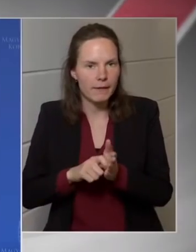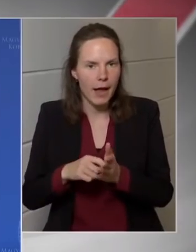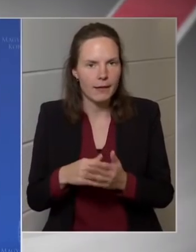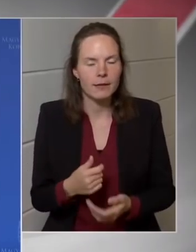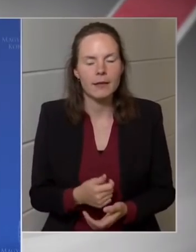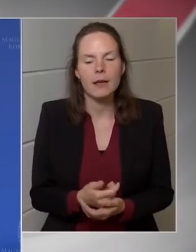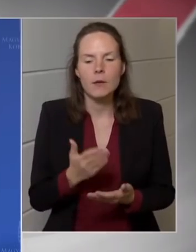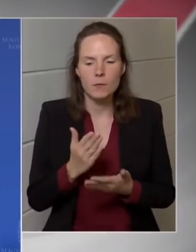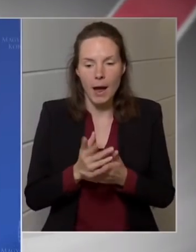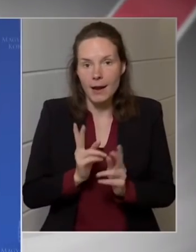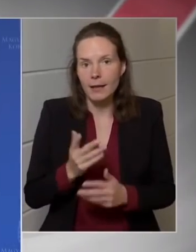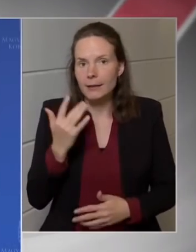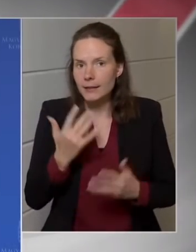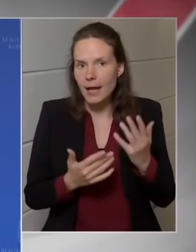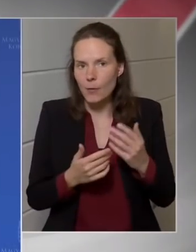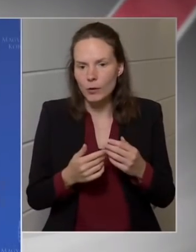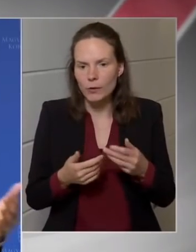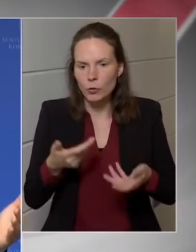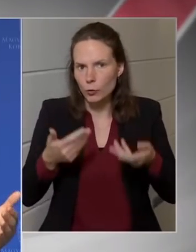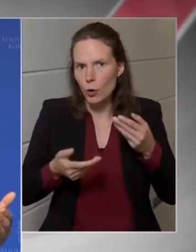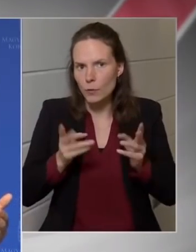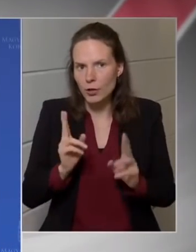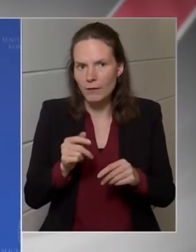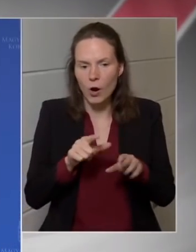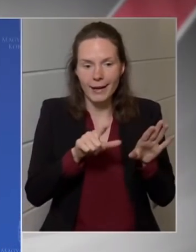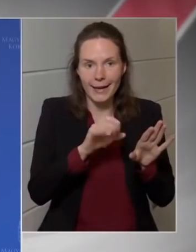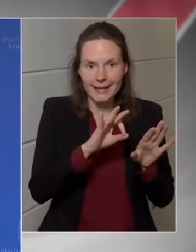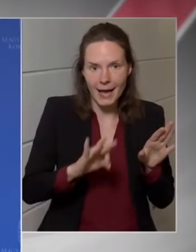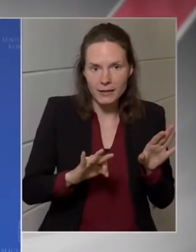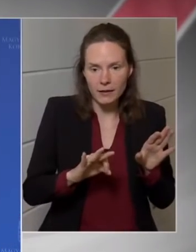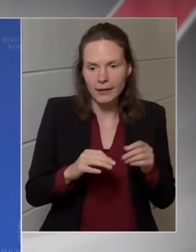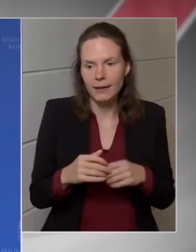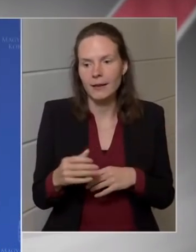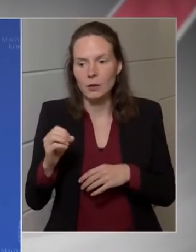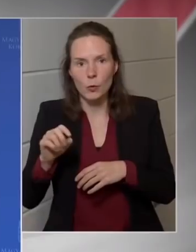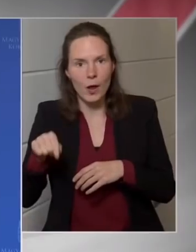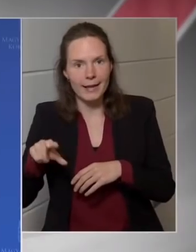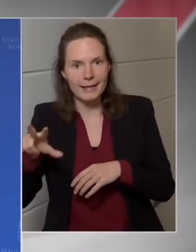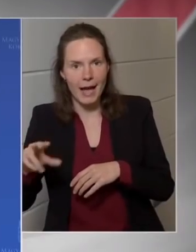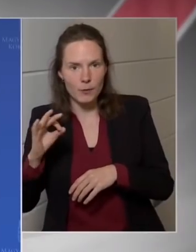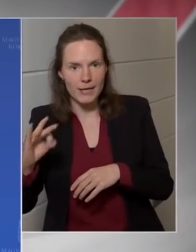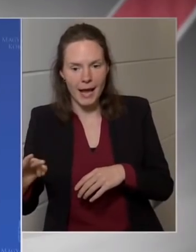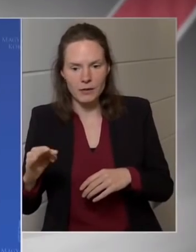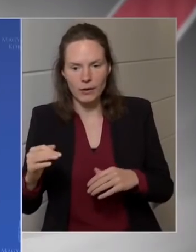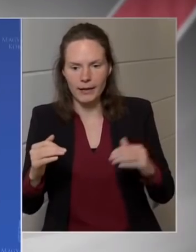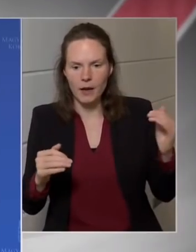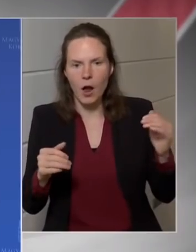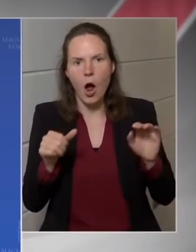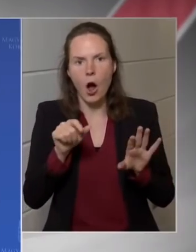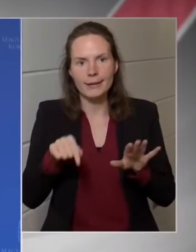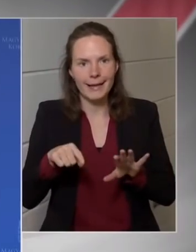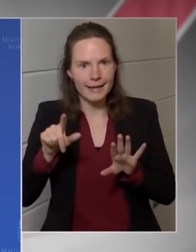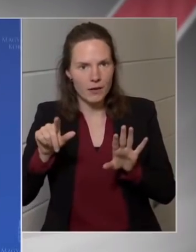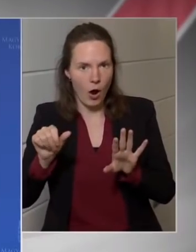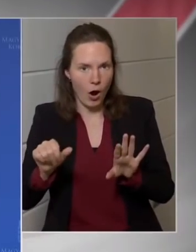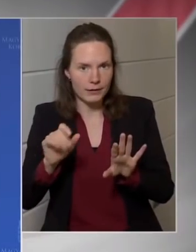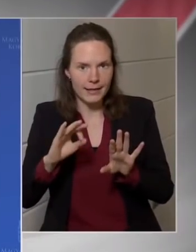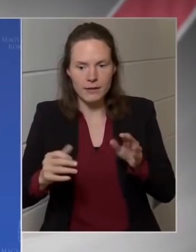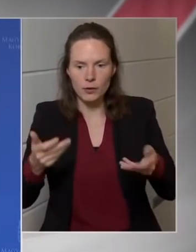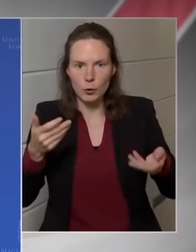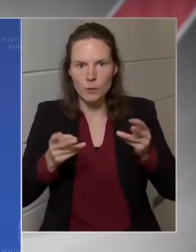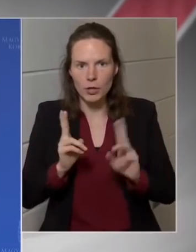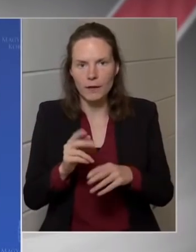is ki lehet számolni, hogy mekkora a kettő közötti különbség 7 százalék minusz 0,3 százalépan, 6,6. Ha rávetítem a